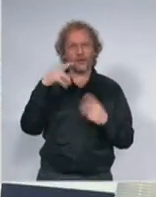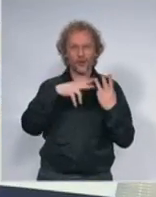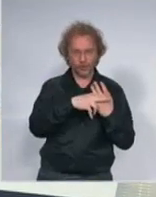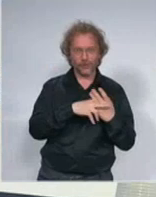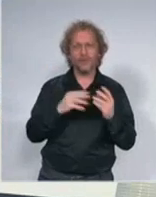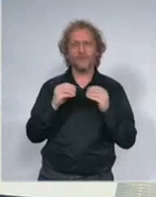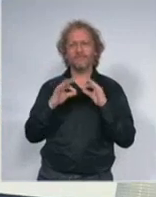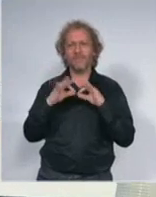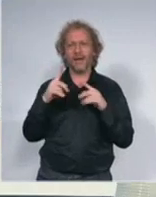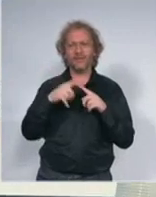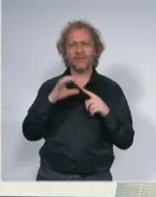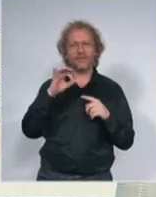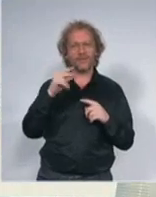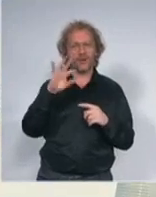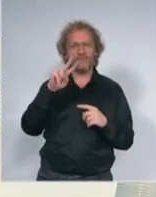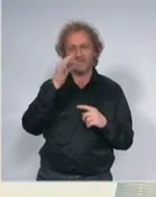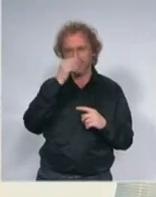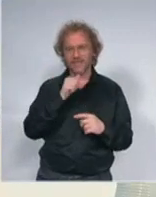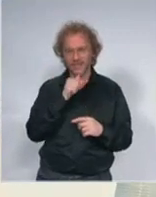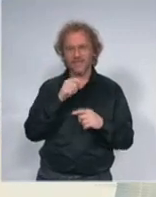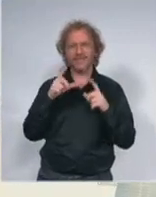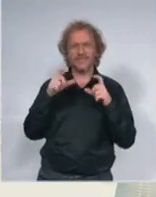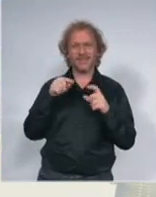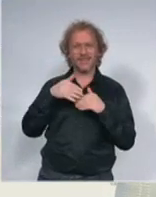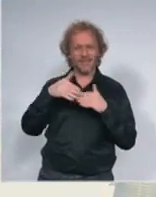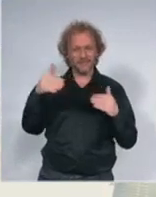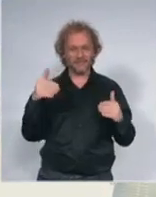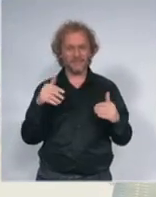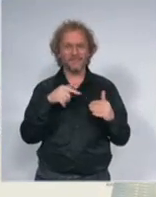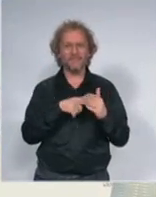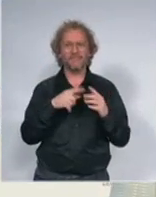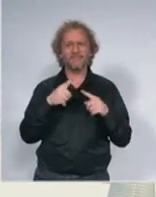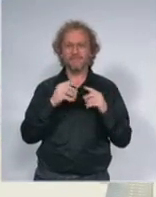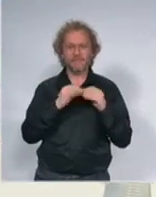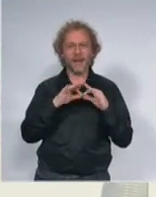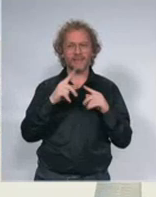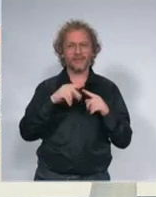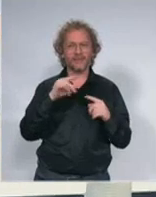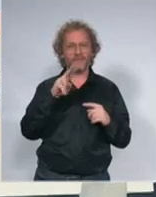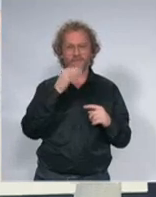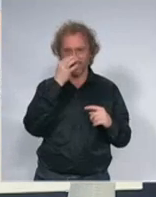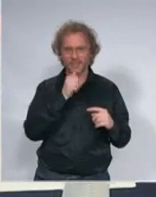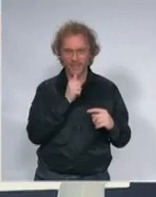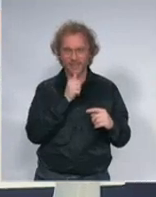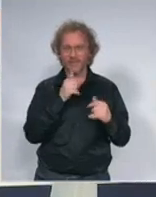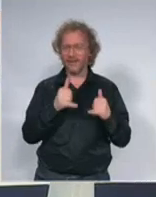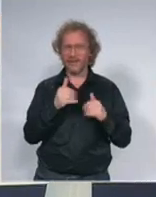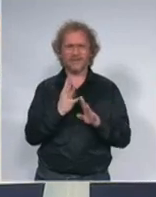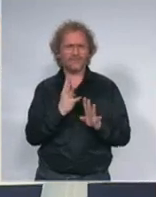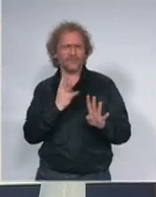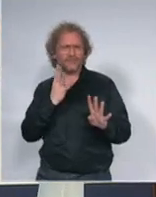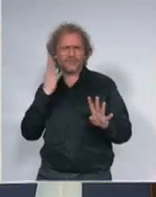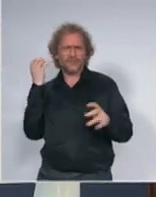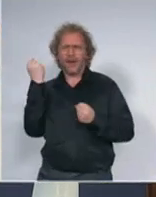sa Batrovaca, graničnog prelaza Batrovci, danas, tu su kolone između 15 i